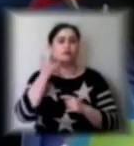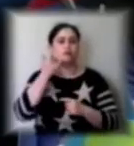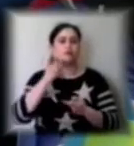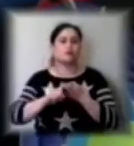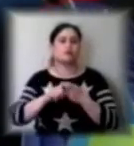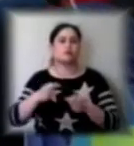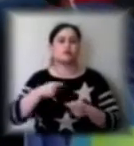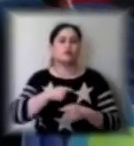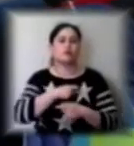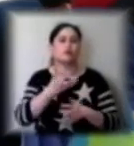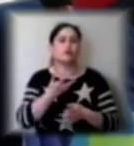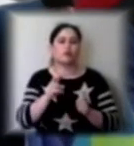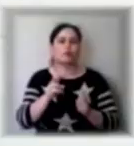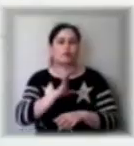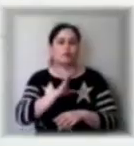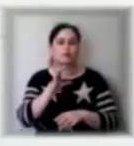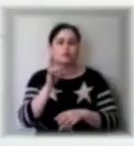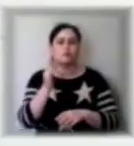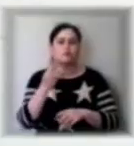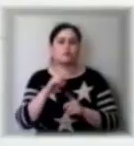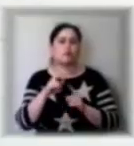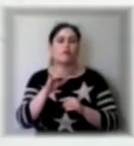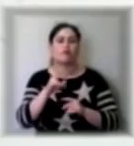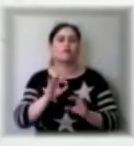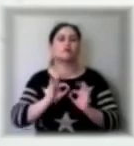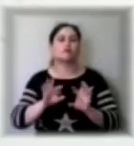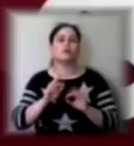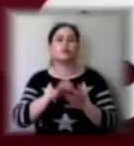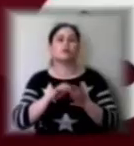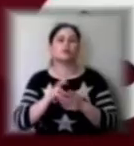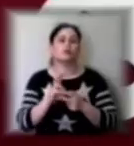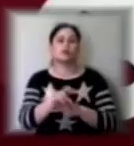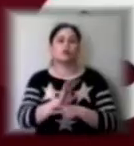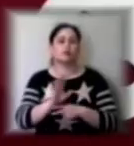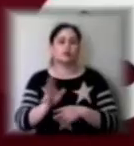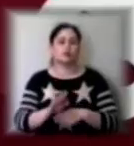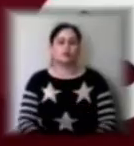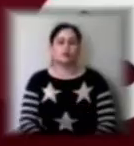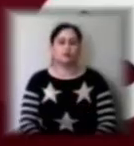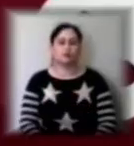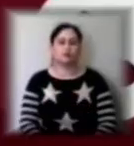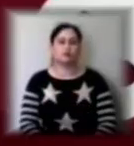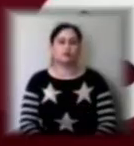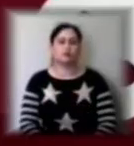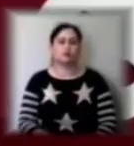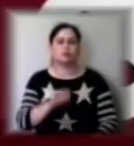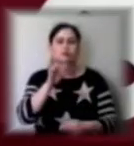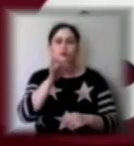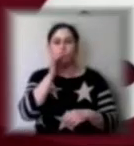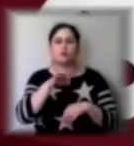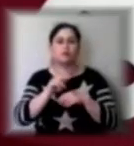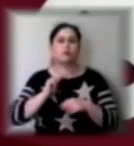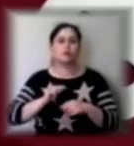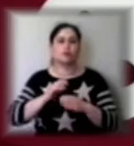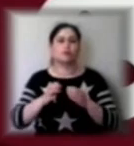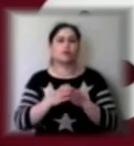не було на сесії. Ось як вони пояснюють причину своєї відсутності. Під час проведення робочої групи я особисто